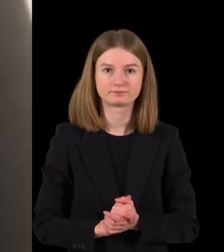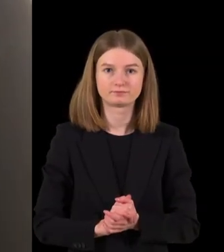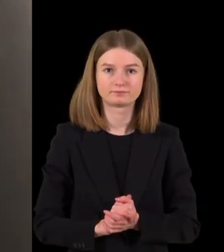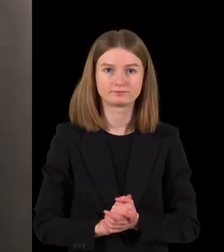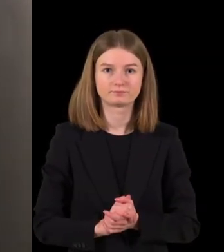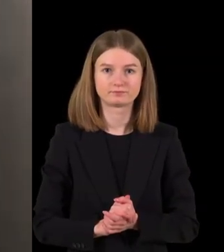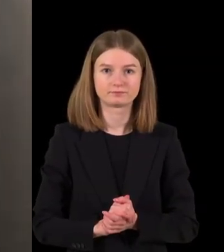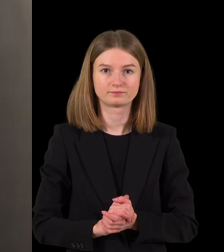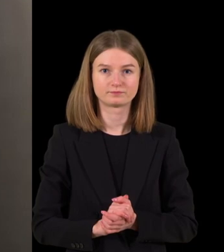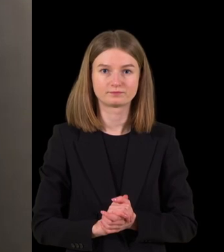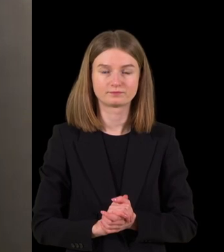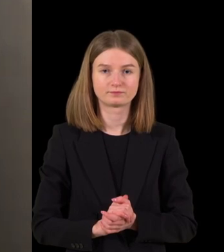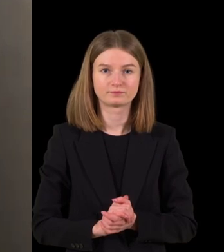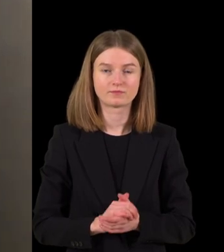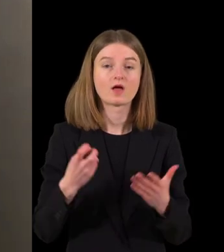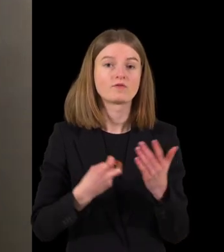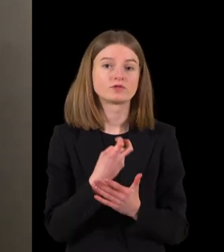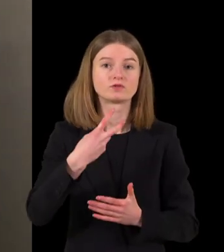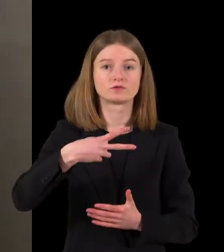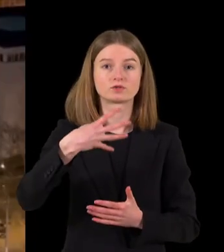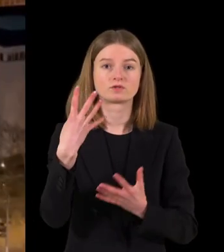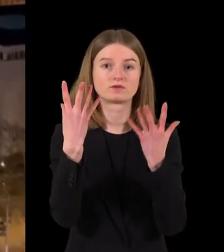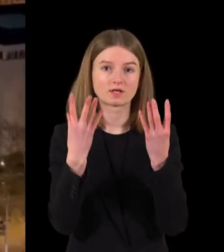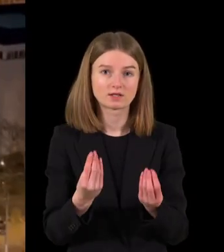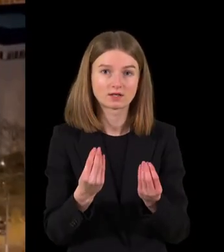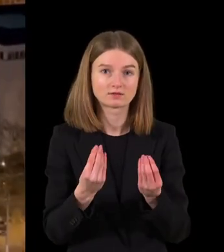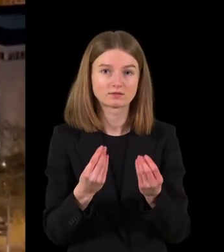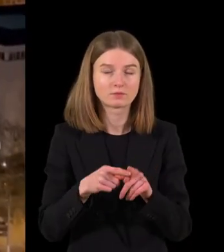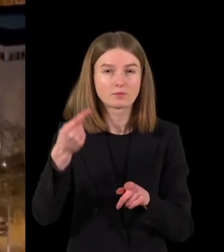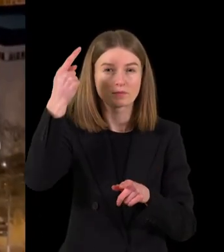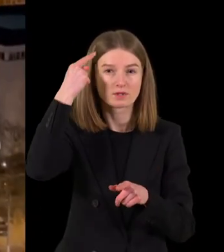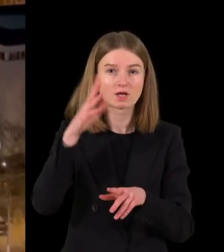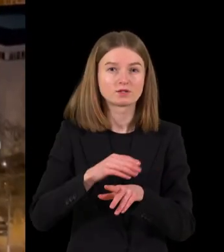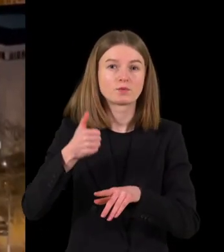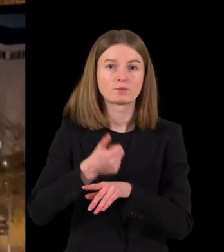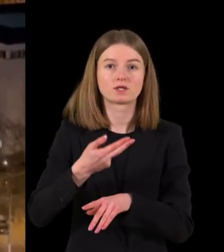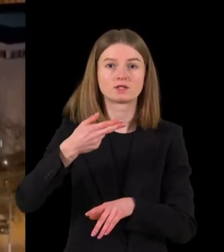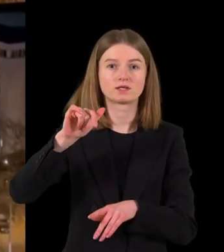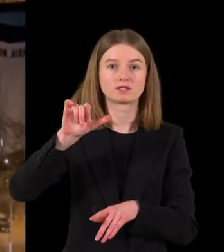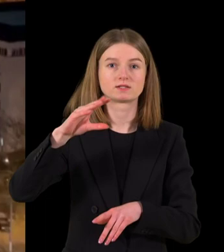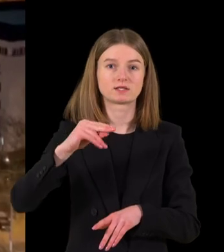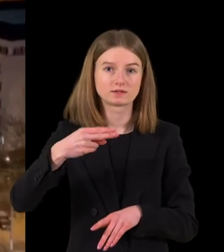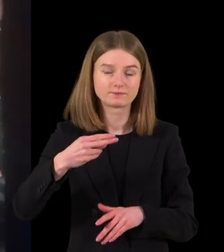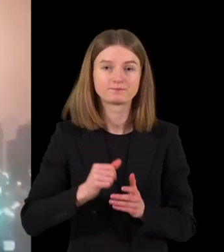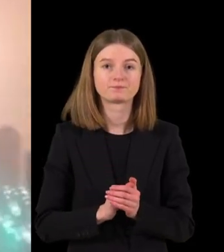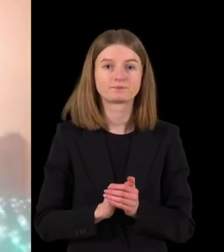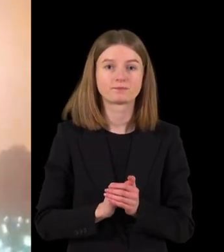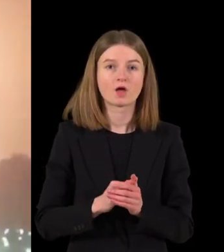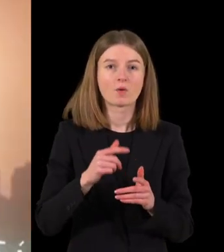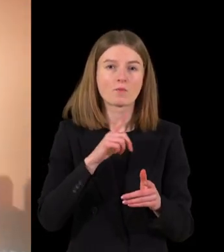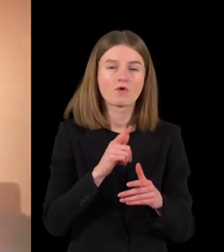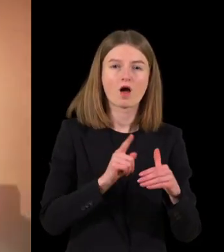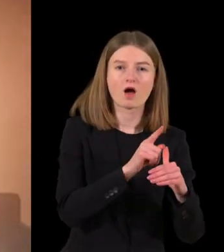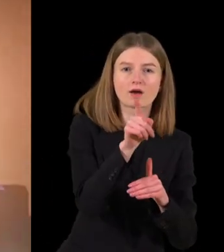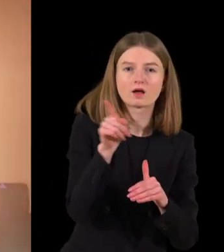Nors išaušus lemtingai vasario 24-ąjį, kaip prisimena Seimo pirmininkė Viktorija Čmylytė Nilsen, kai raketos ir